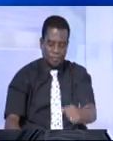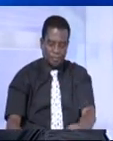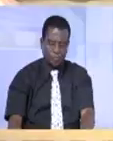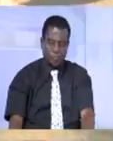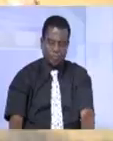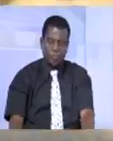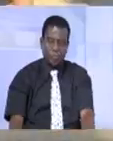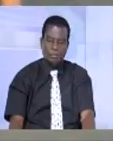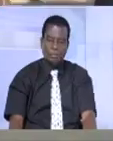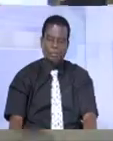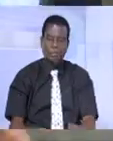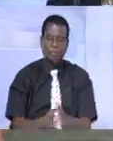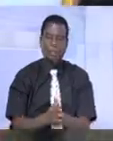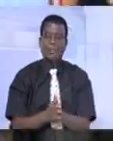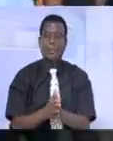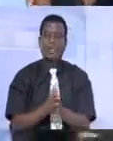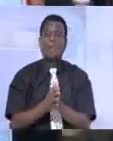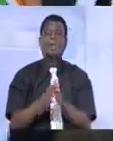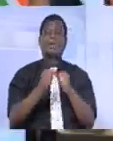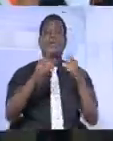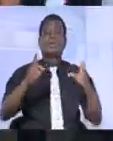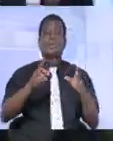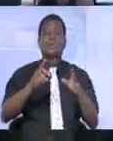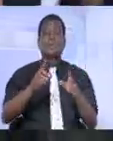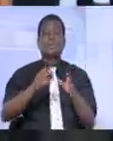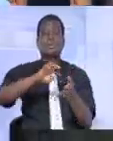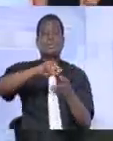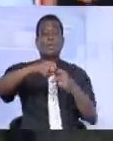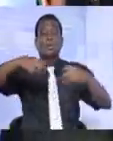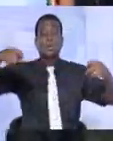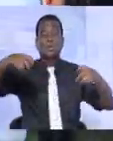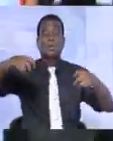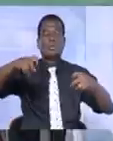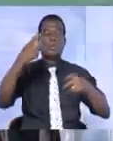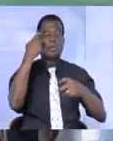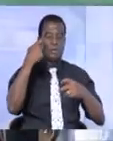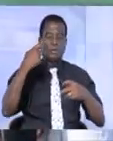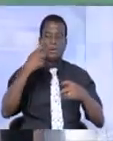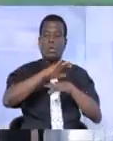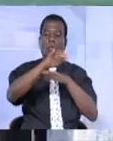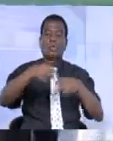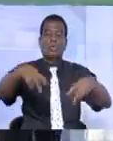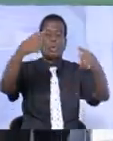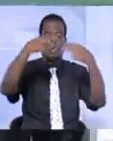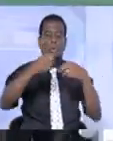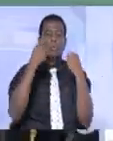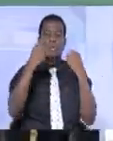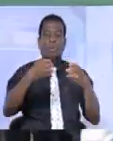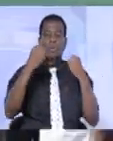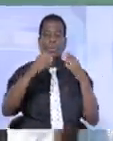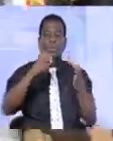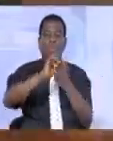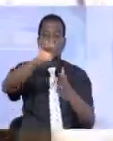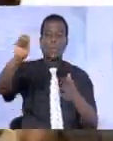Sans distinction de sexe, d'ethnie ou de parti politique, ils sont venus nombreux ce